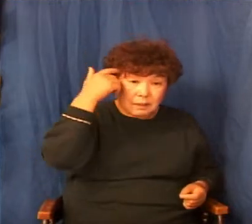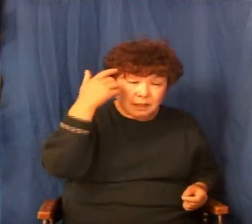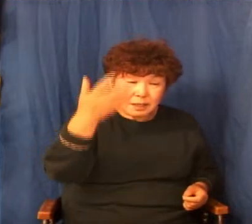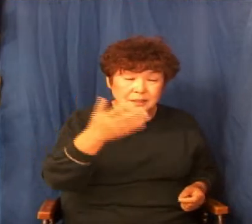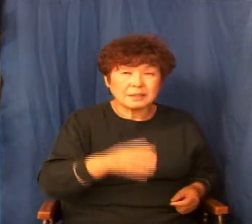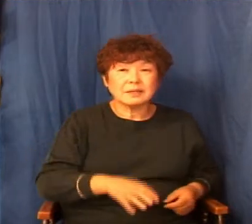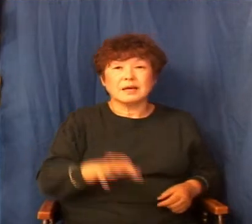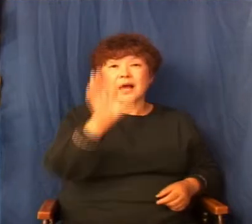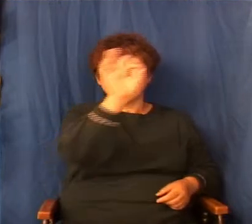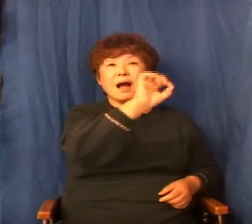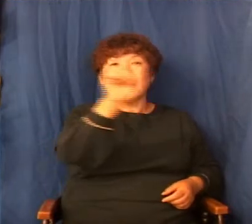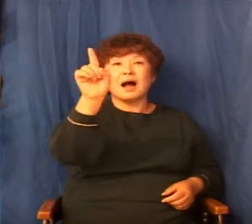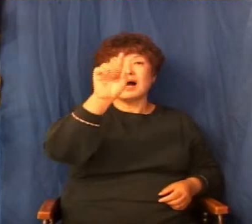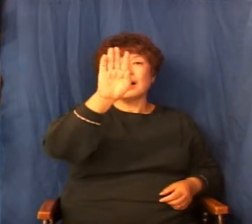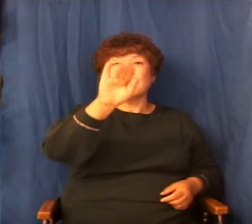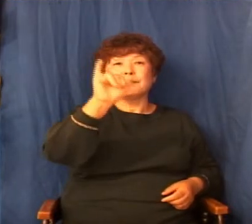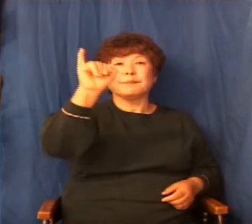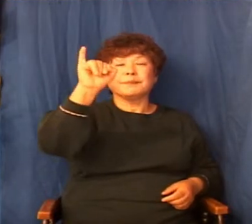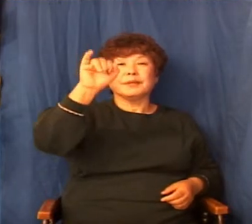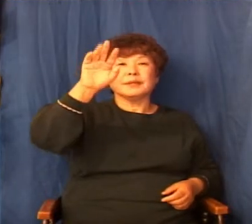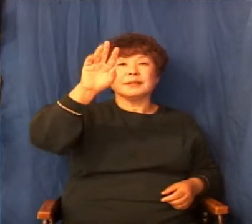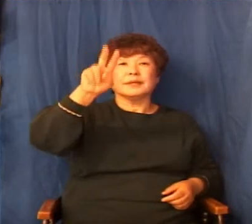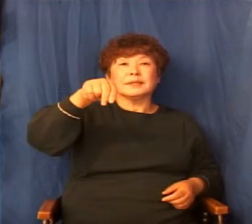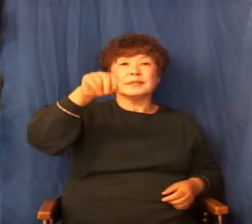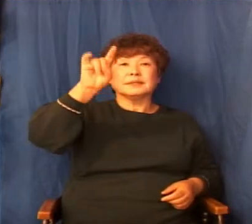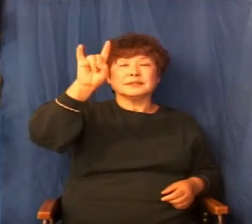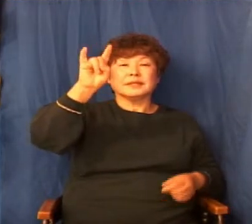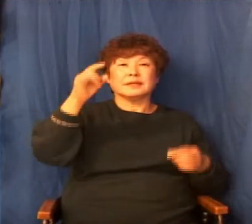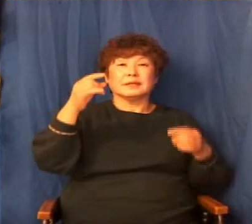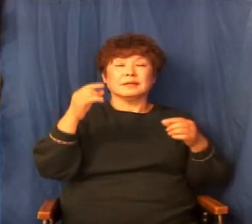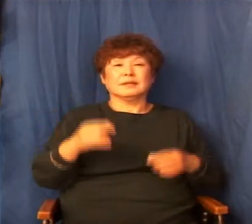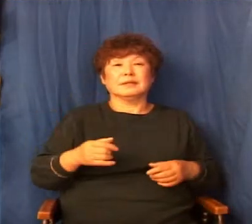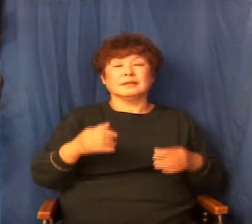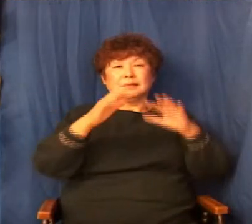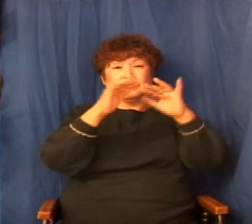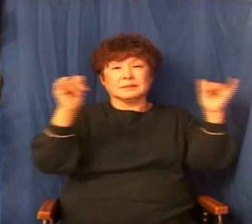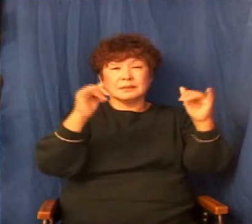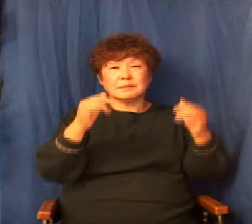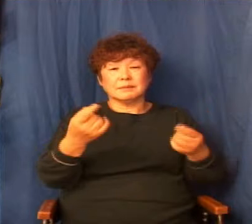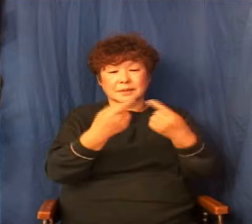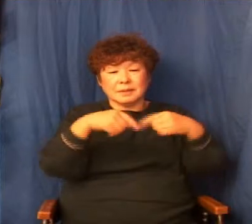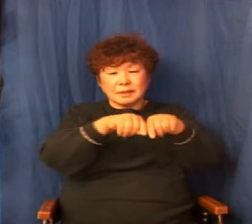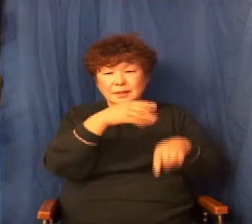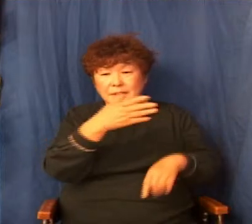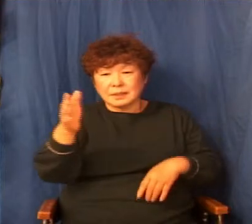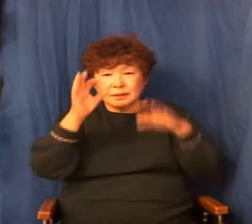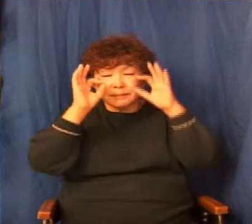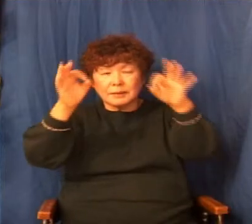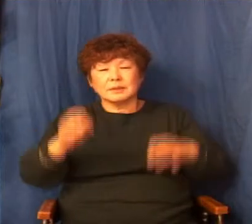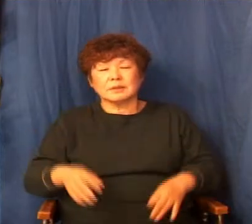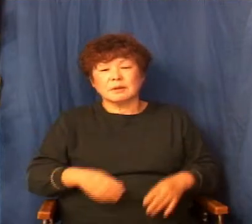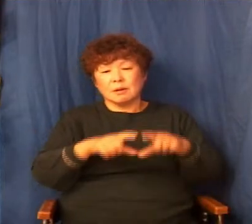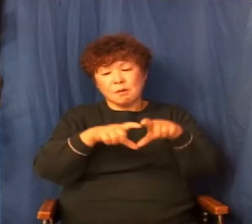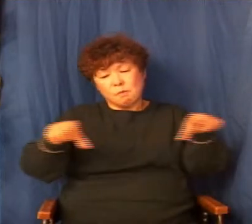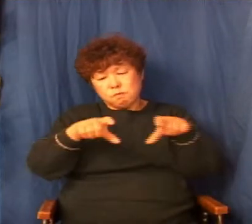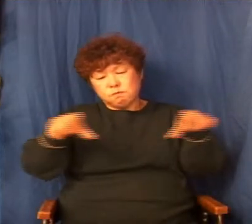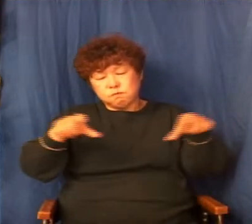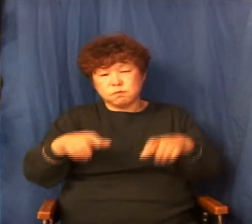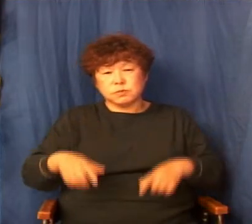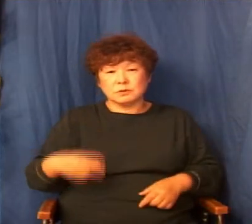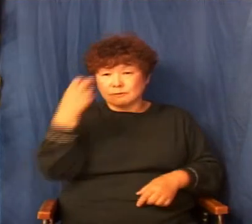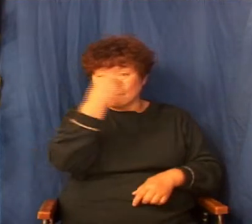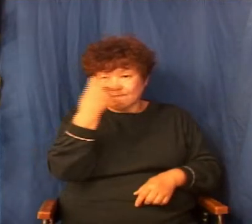한 사람 데리고 가서 봤더니 보통은 경비병을 세우고서 잠을 자야 그게 정상